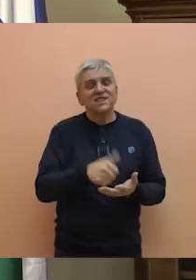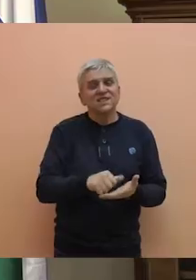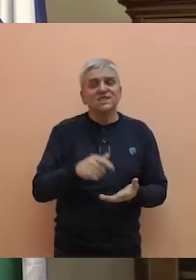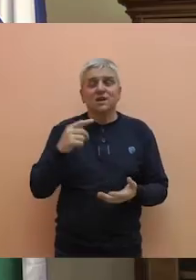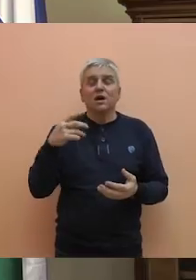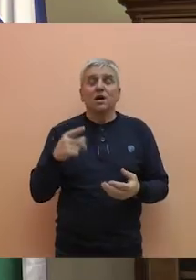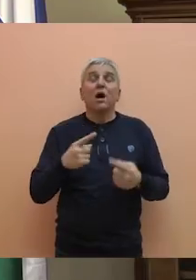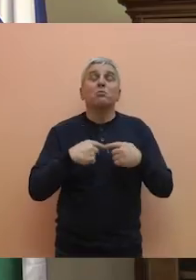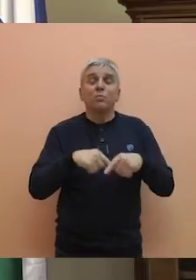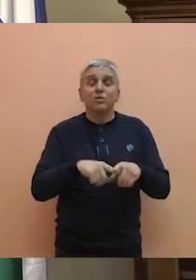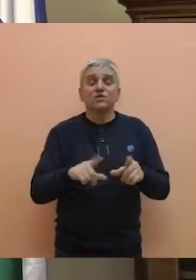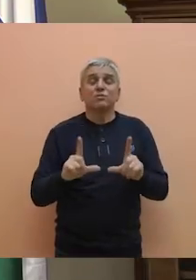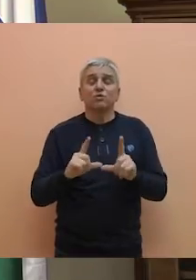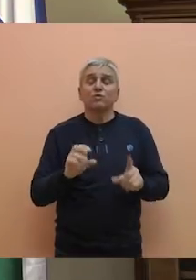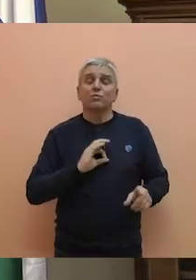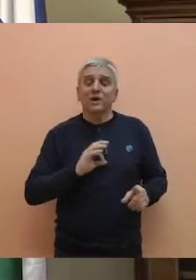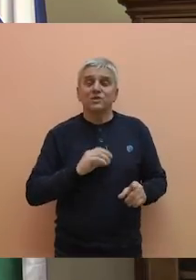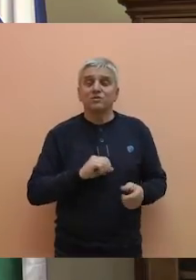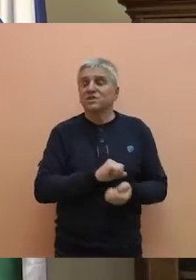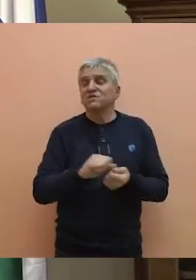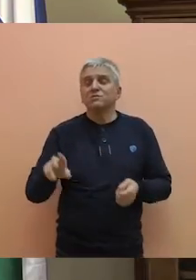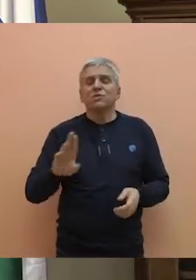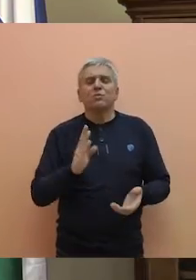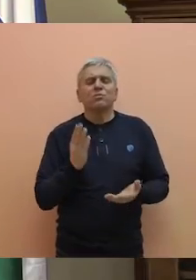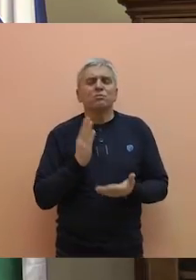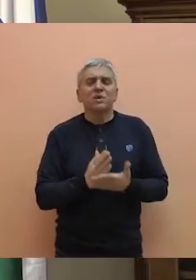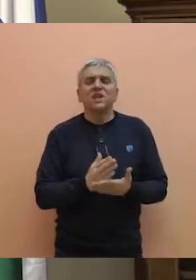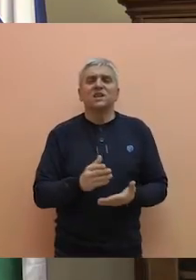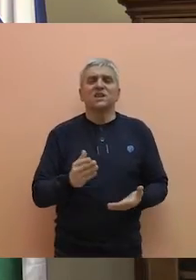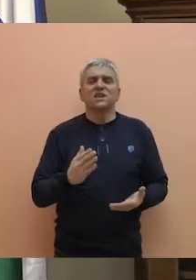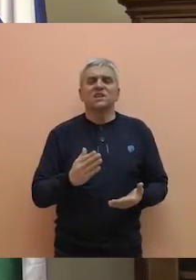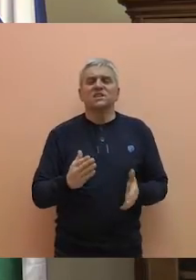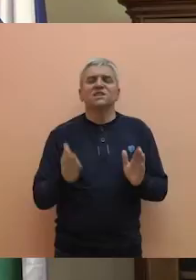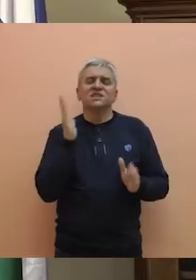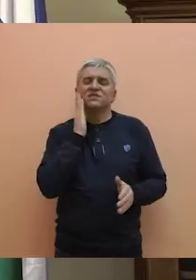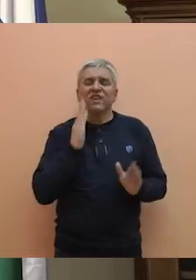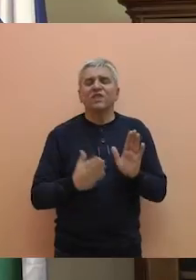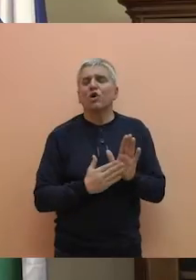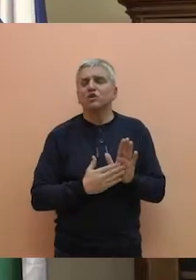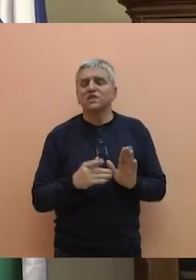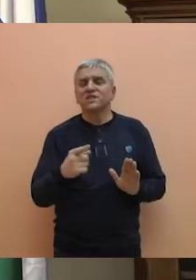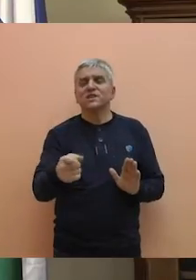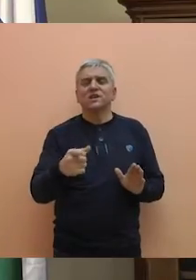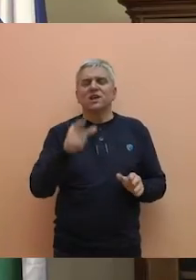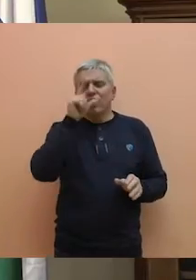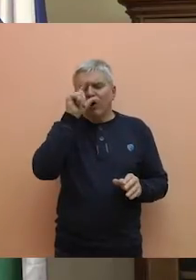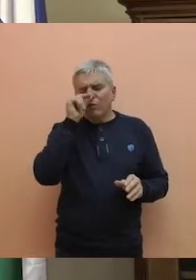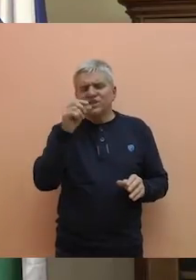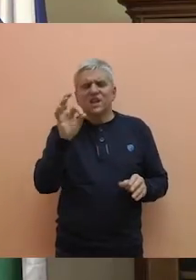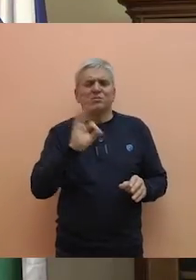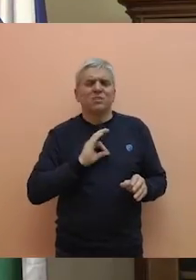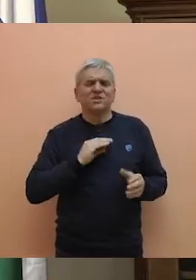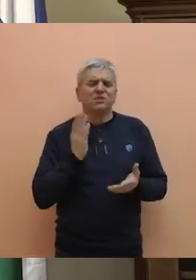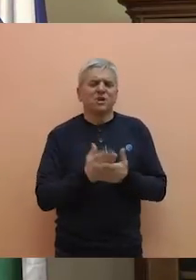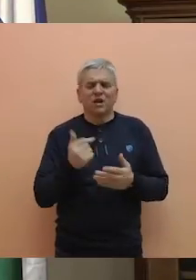a pogotovo u Bečaj, gde smo bili svedoci svih konstantnog ekonomskog propadanja cele opštine Bečaj.